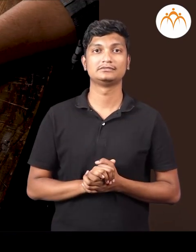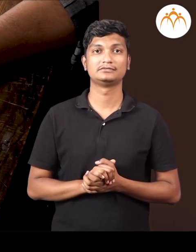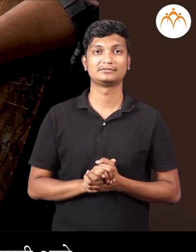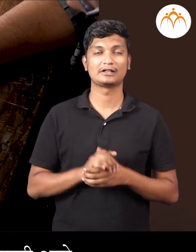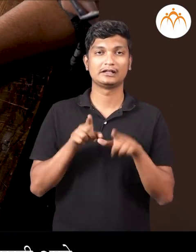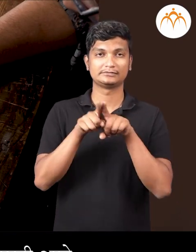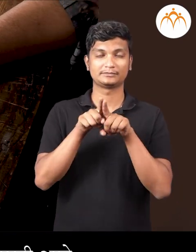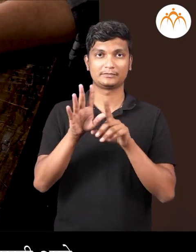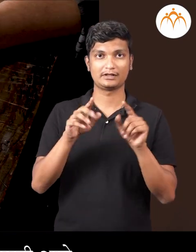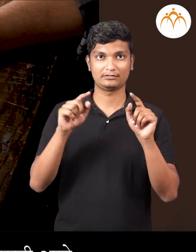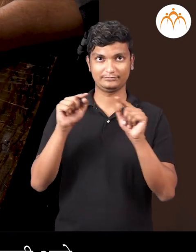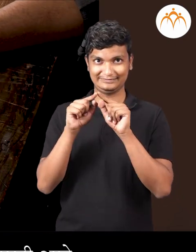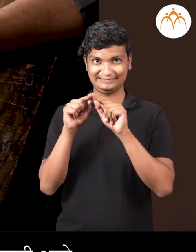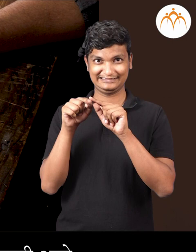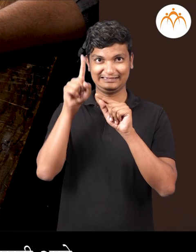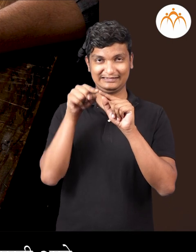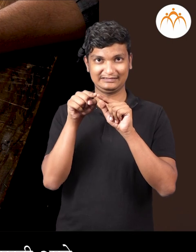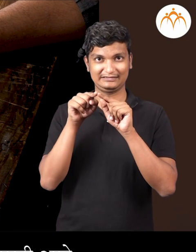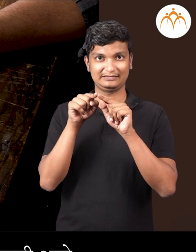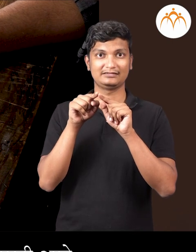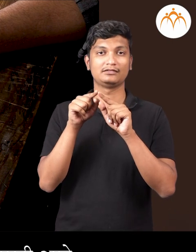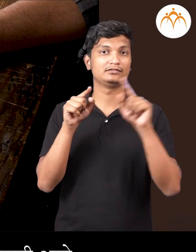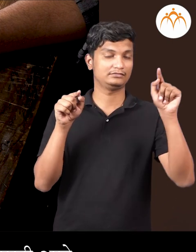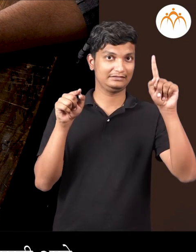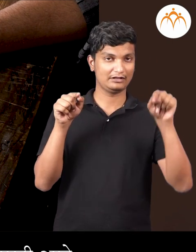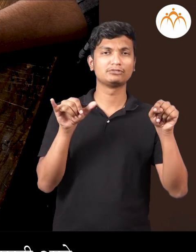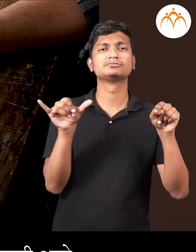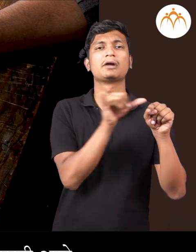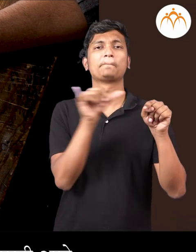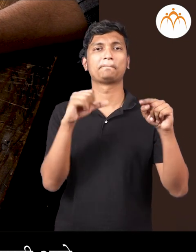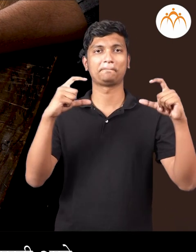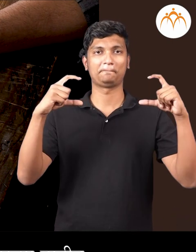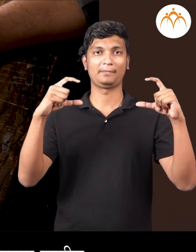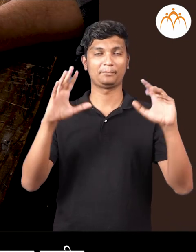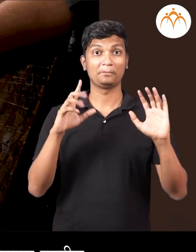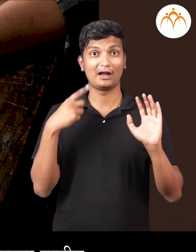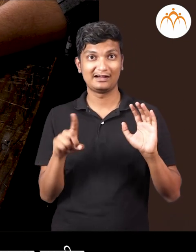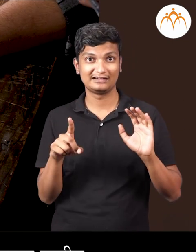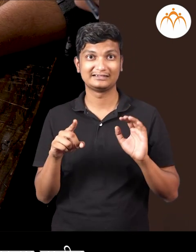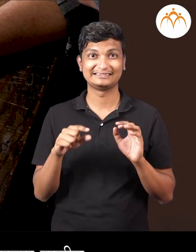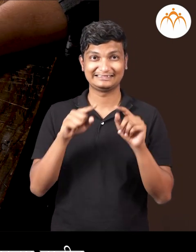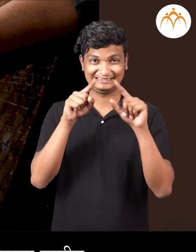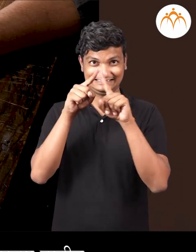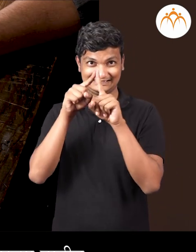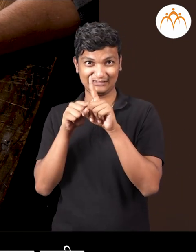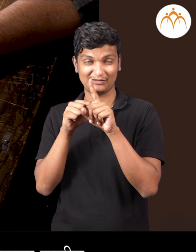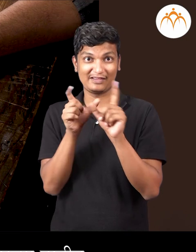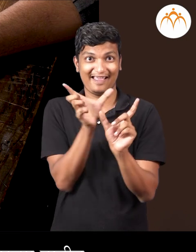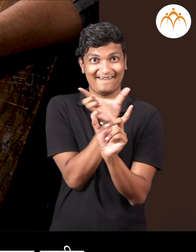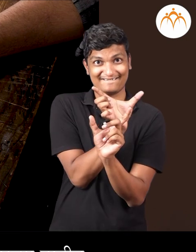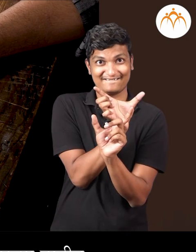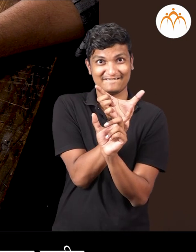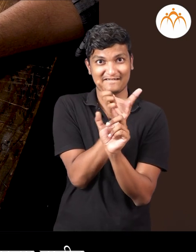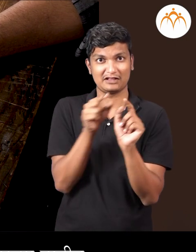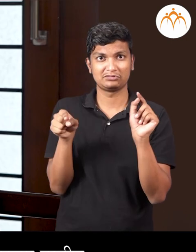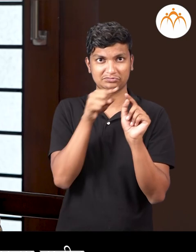ही बाजू आणि ही बाजू, एक सारख्ये, पन एक मेकान लगट चा